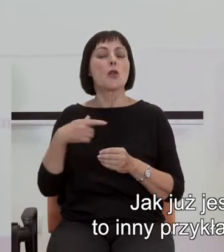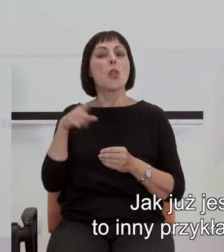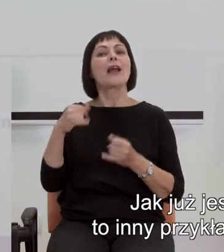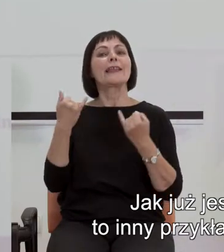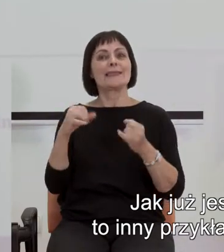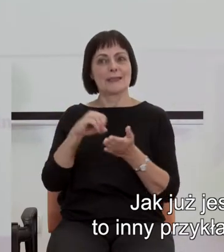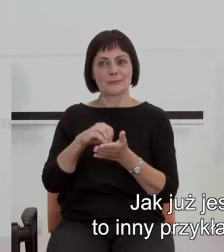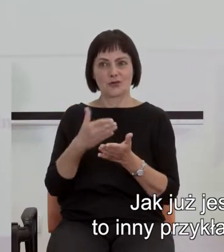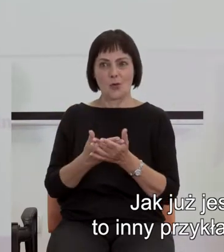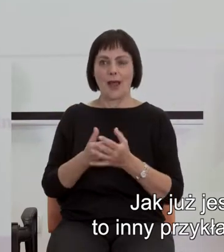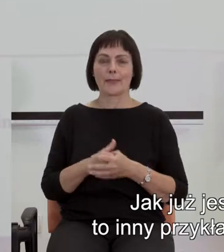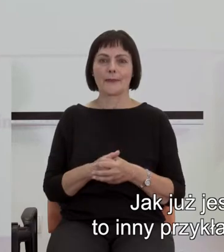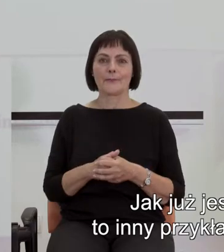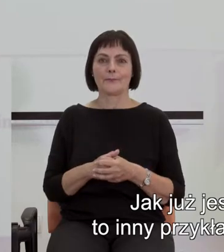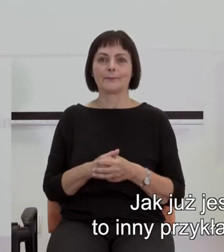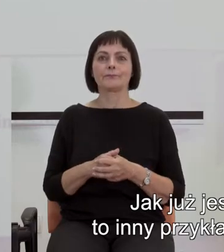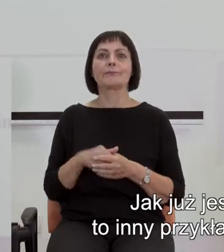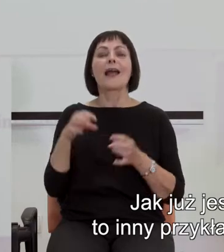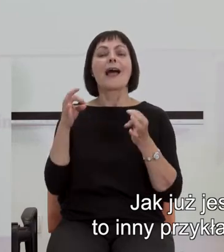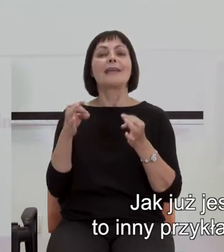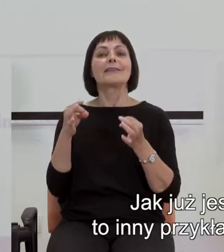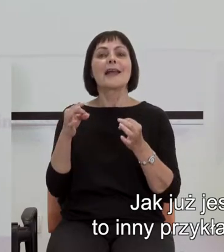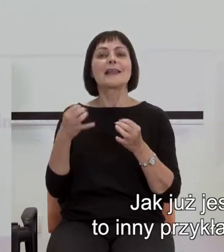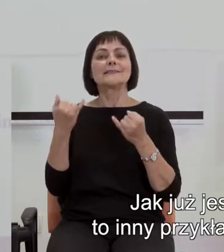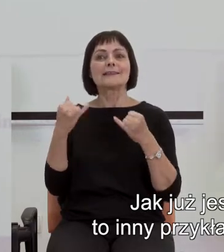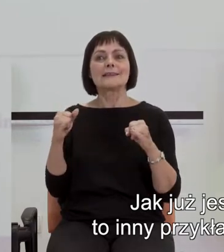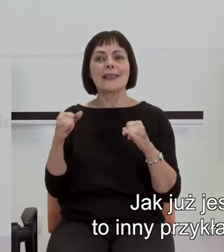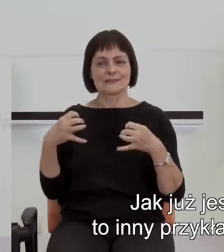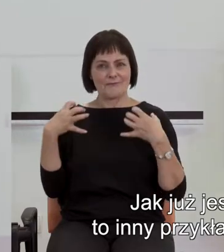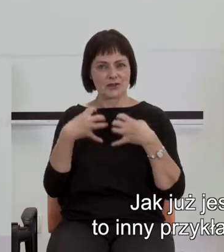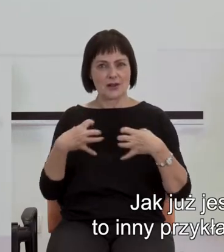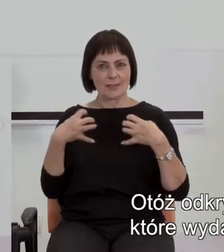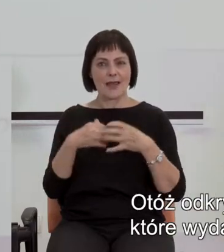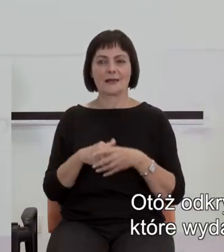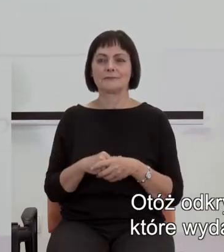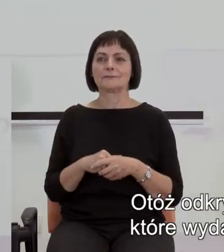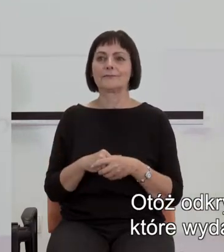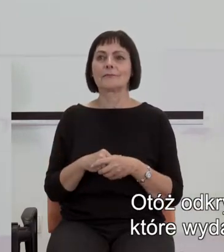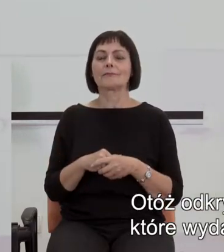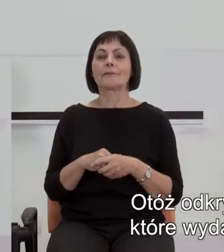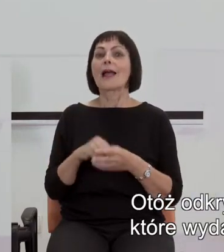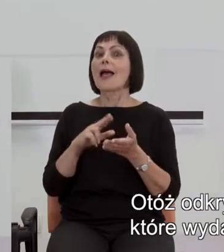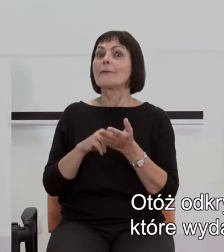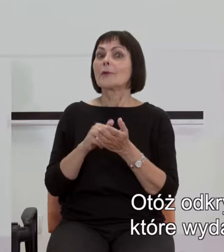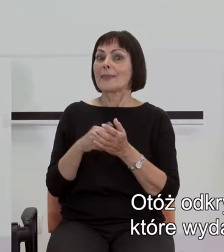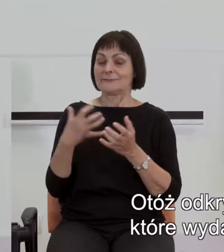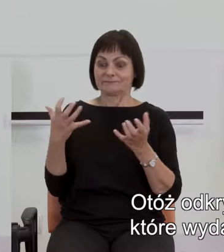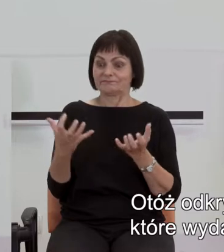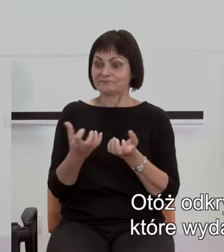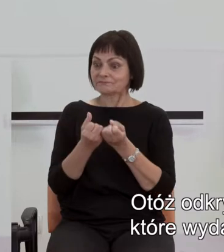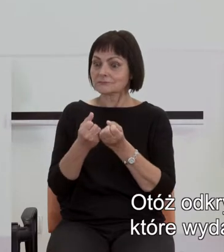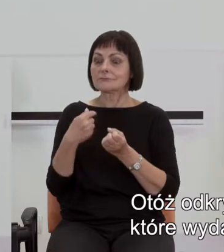z królestwa zupełnie innego zwierzęcego. Otóż odkryto,